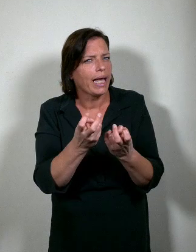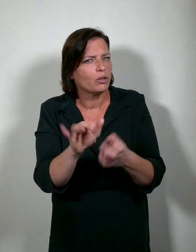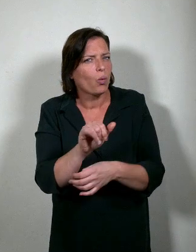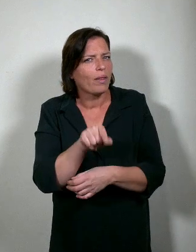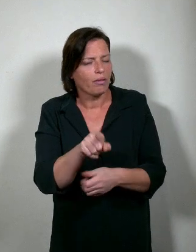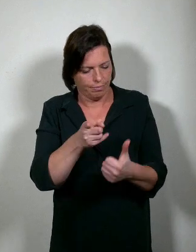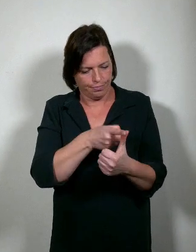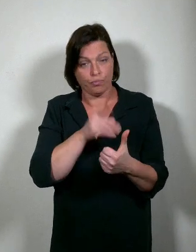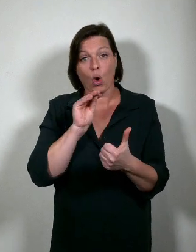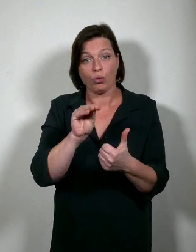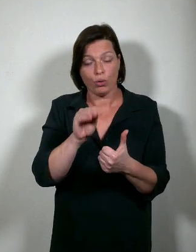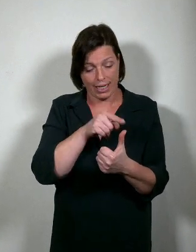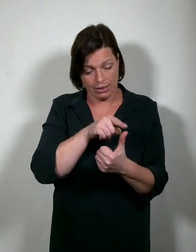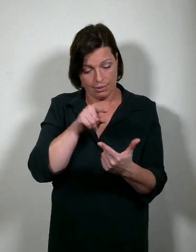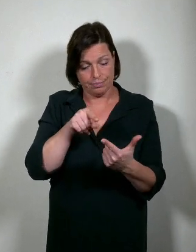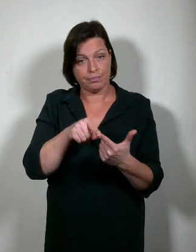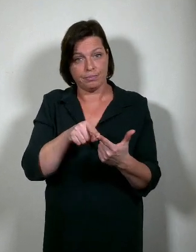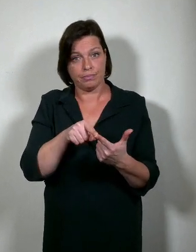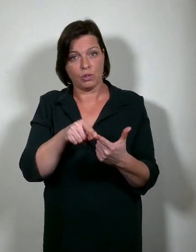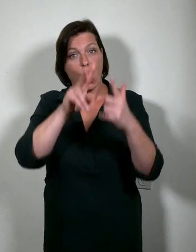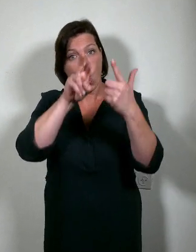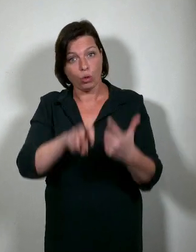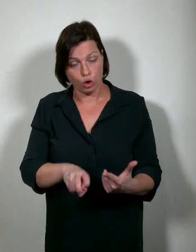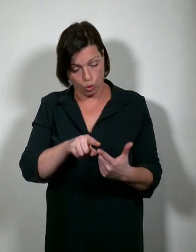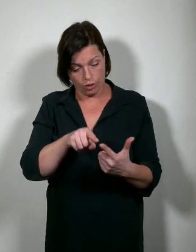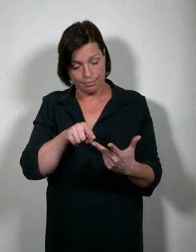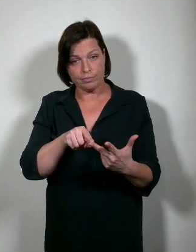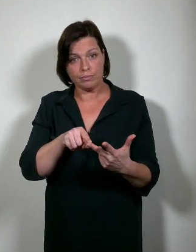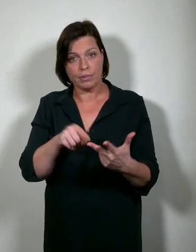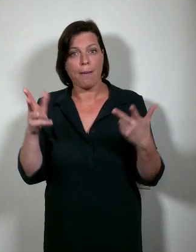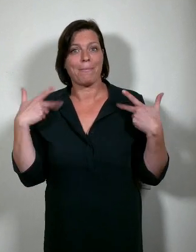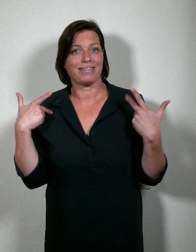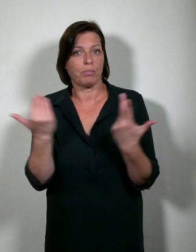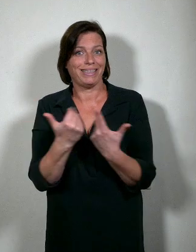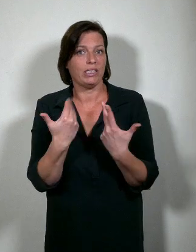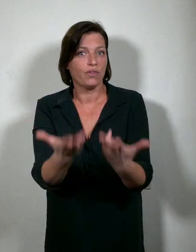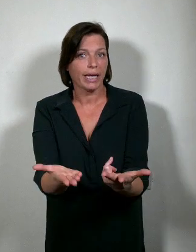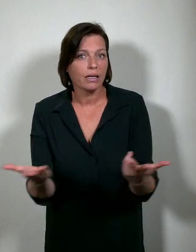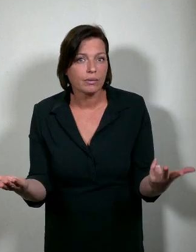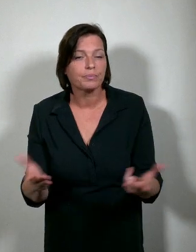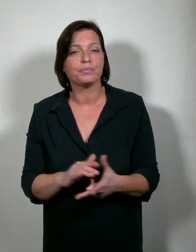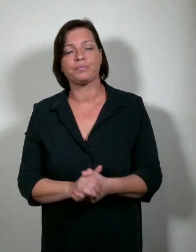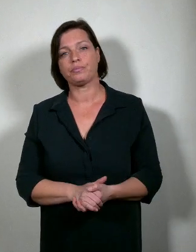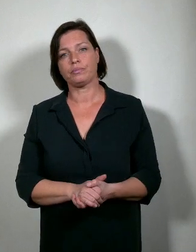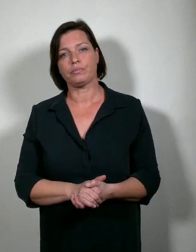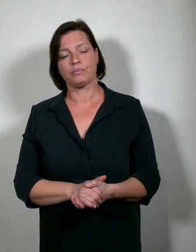zijn onderwijs, onderzoek en maatschappelijke dienstverlening.